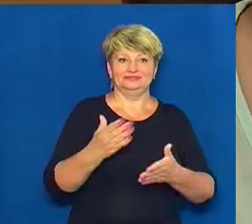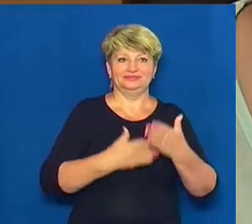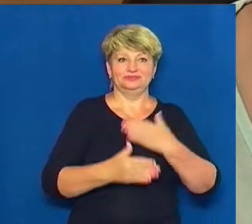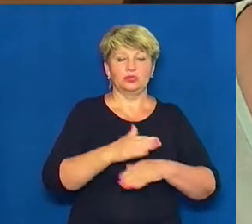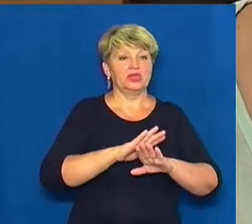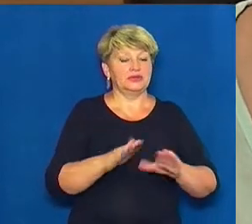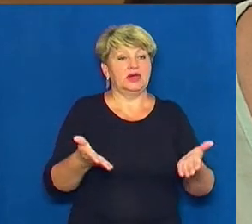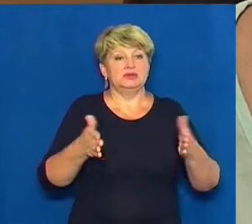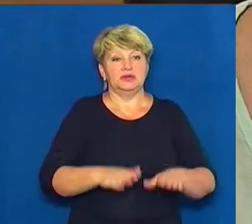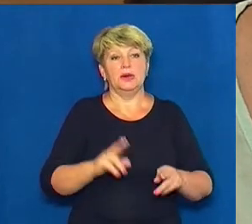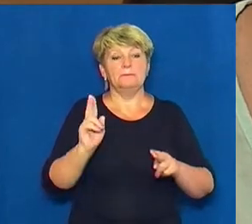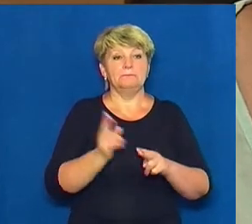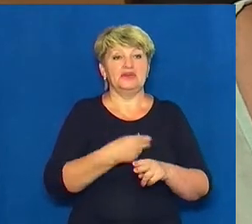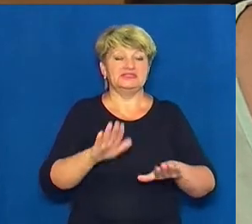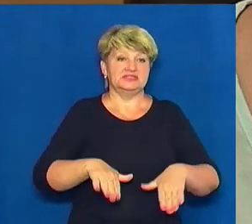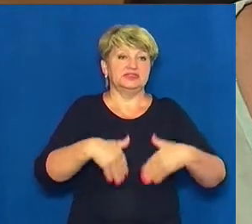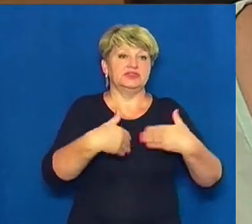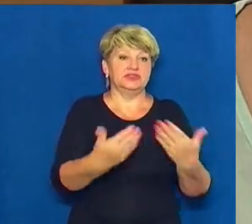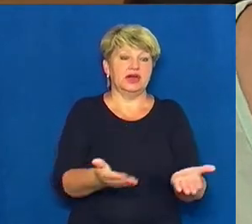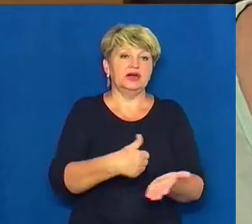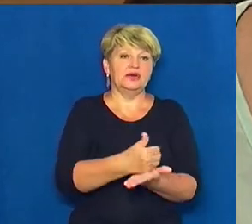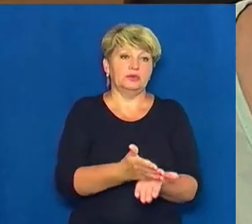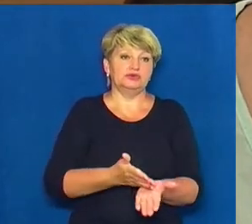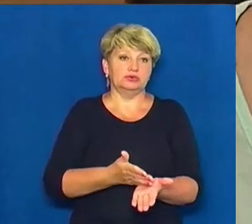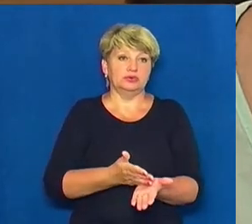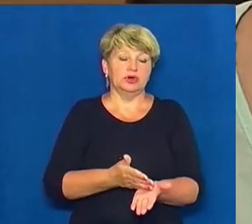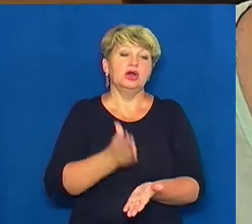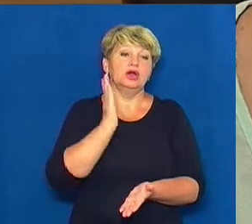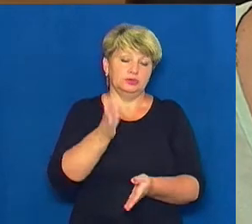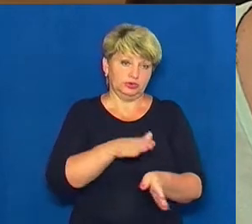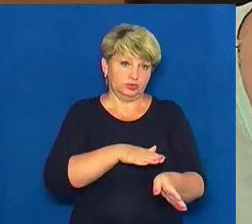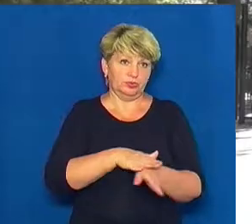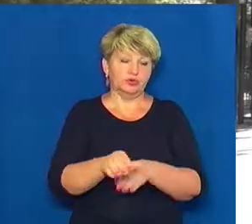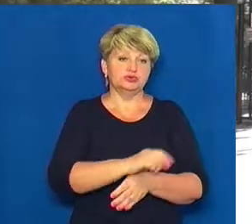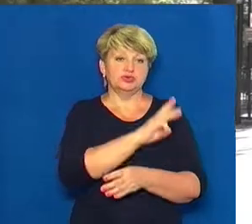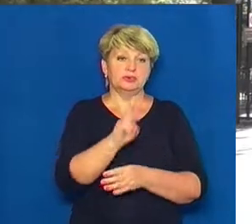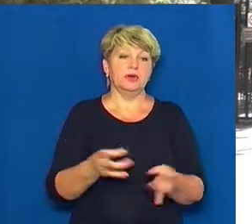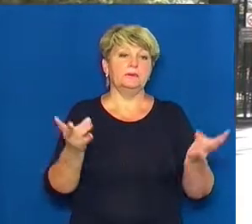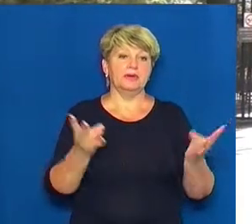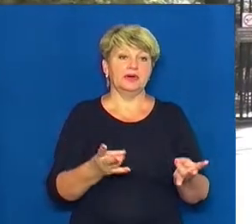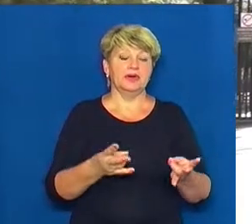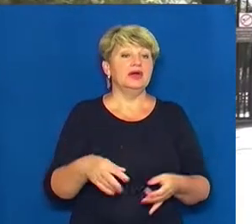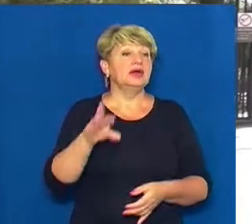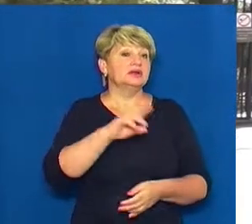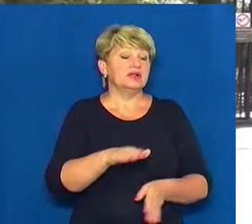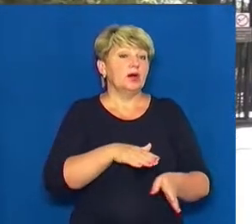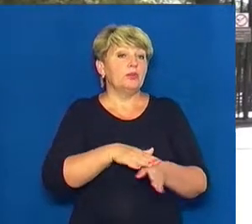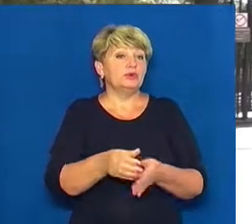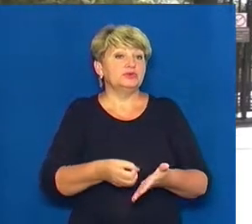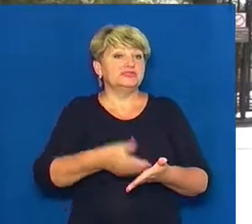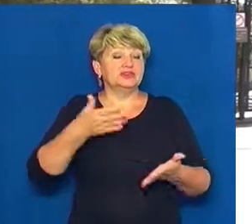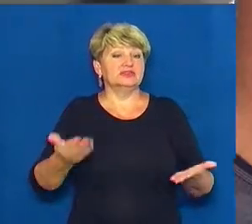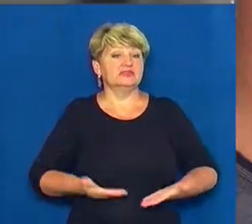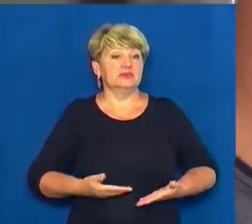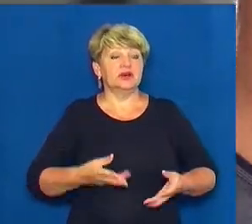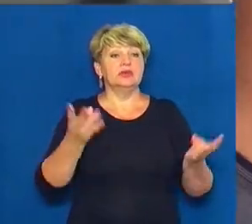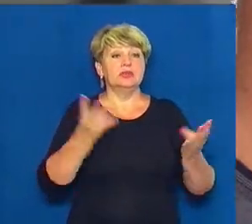залишаться без надання якісних освітніх послуг і буде повністю забезпечено їхні потреби. Для повноцінного функціонування центру необхідно